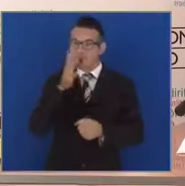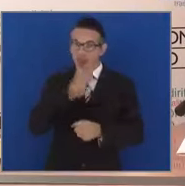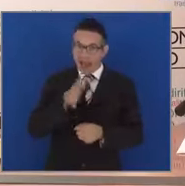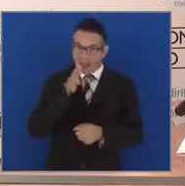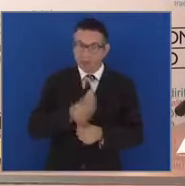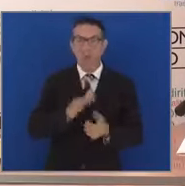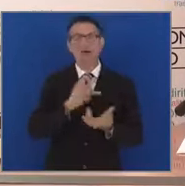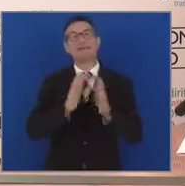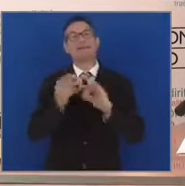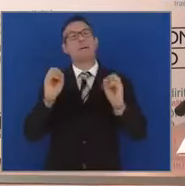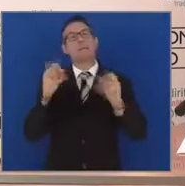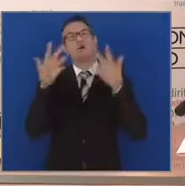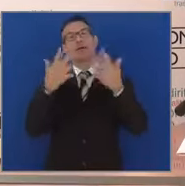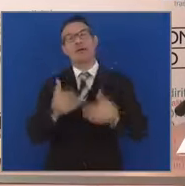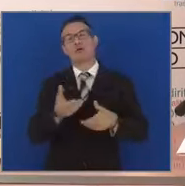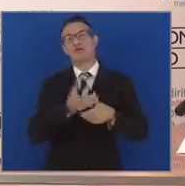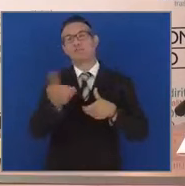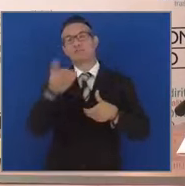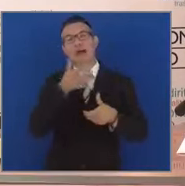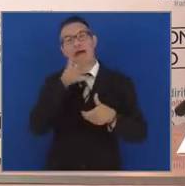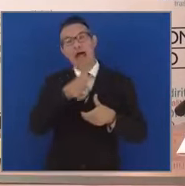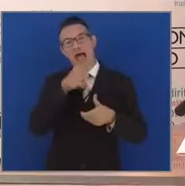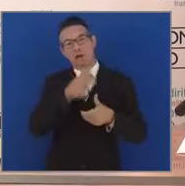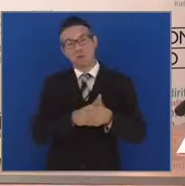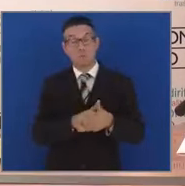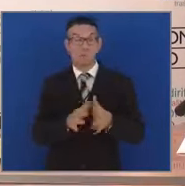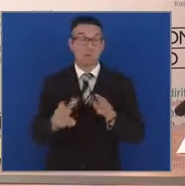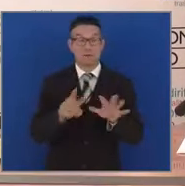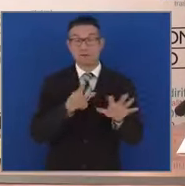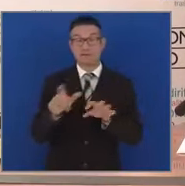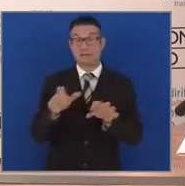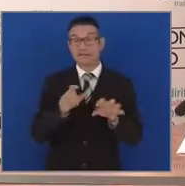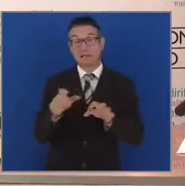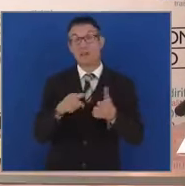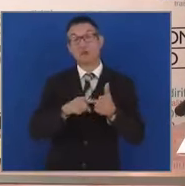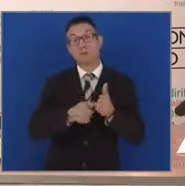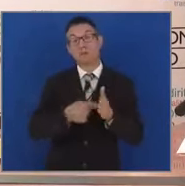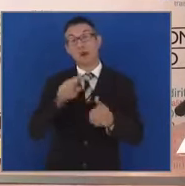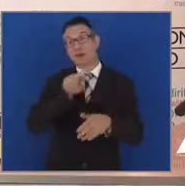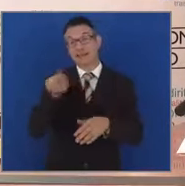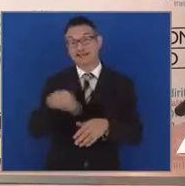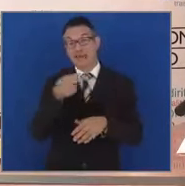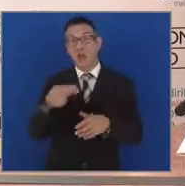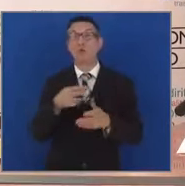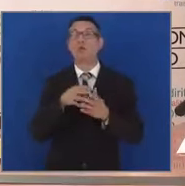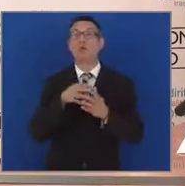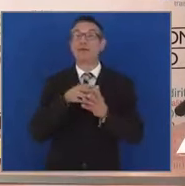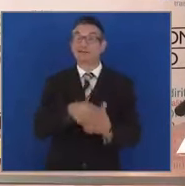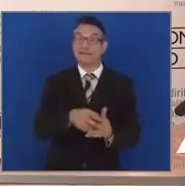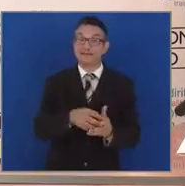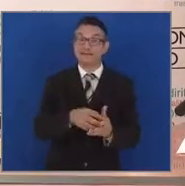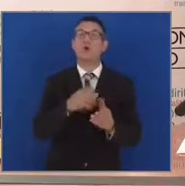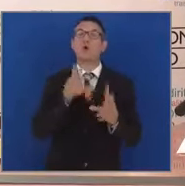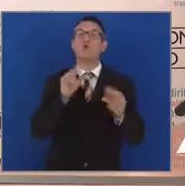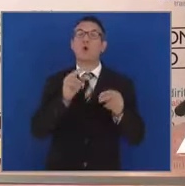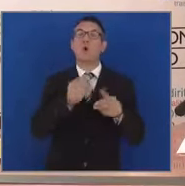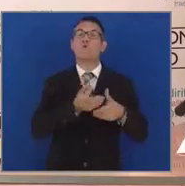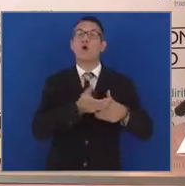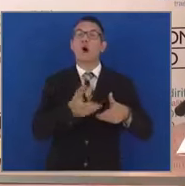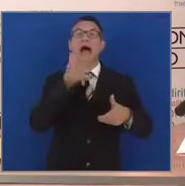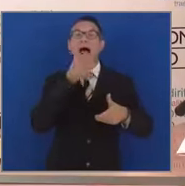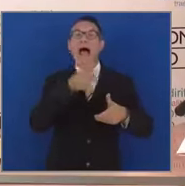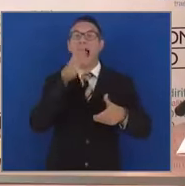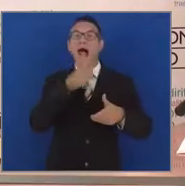idrica. Parliamo di un investimento di circa 700 milioni di euro con questo nuovo acquedotto del peschiera.